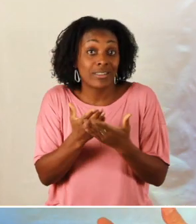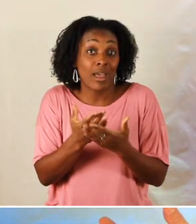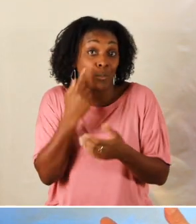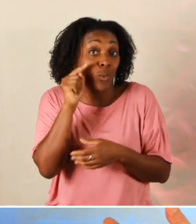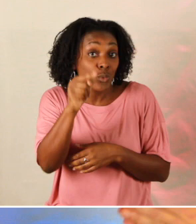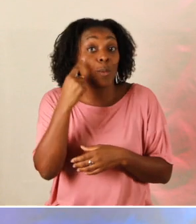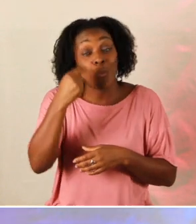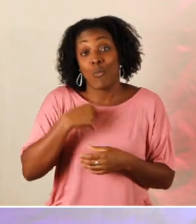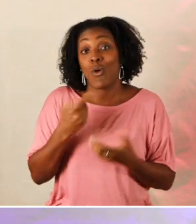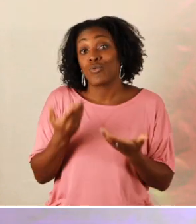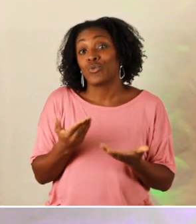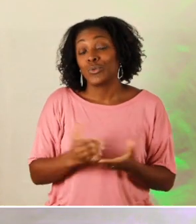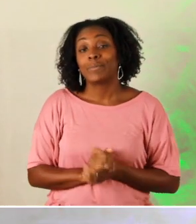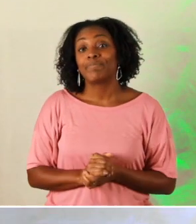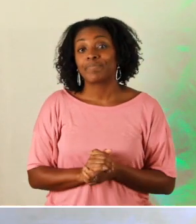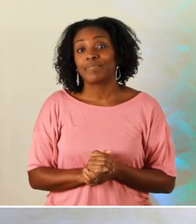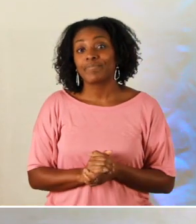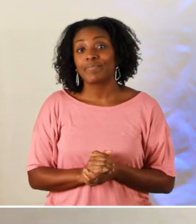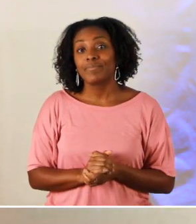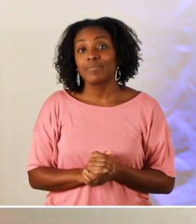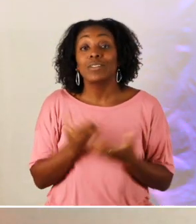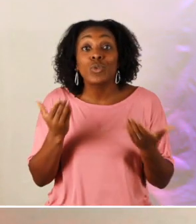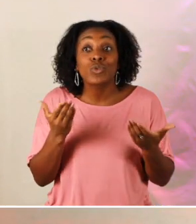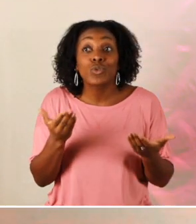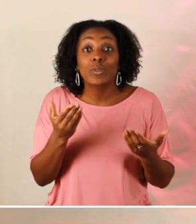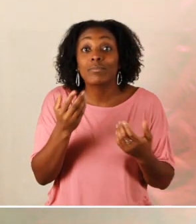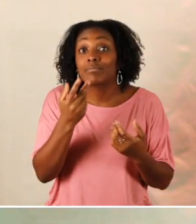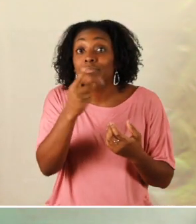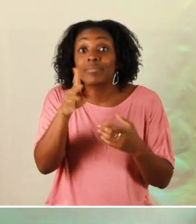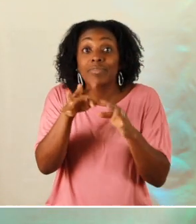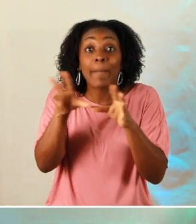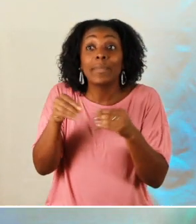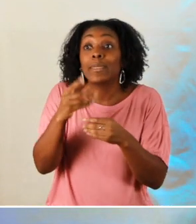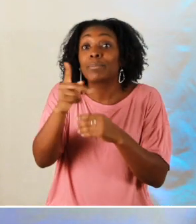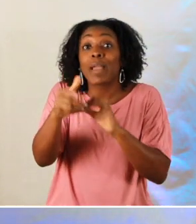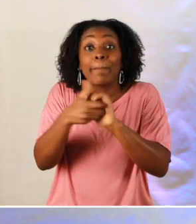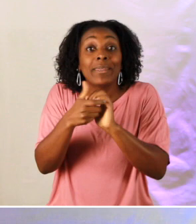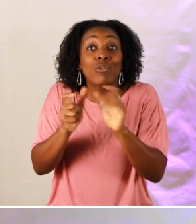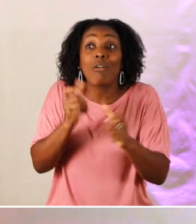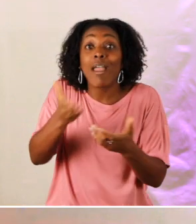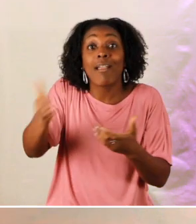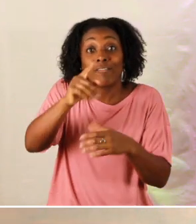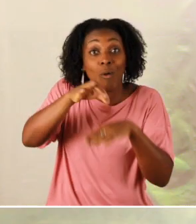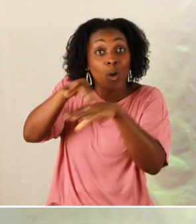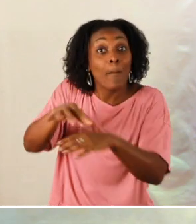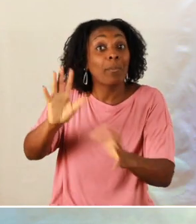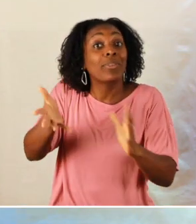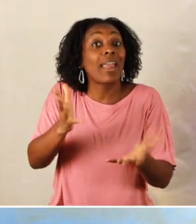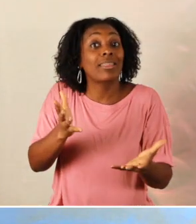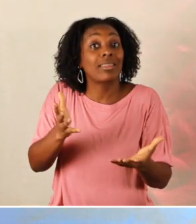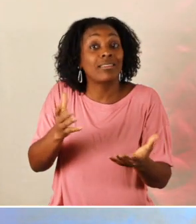pour les autres et c'est ce que dieu attend de toi encore aujourd'hui alors qui aujourd'hui autour de toi tu as besoin d'accompagner